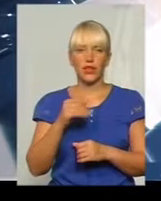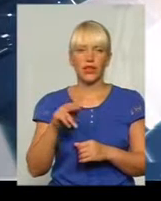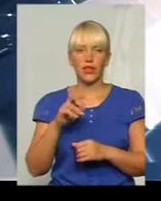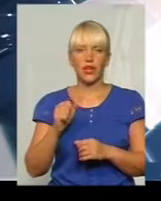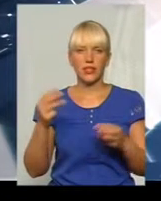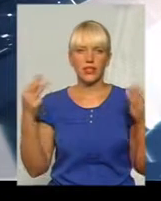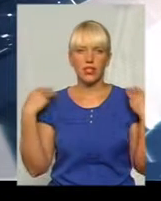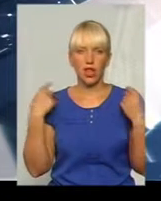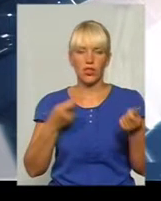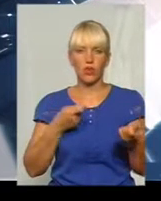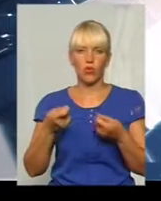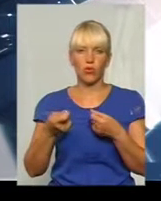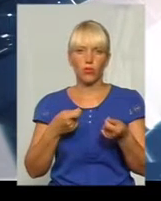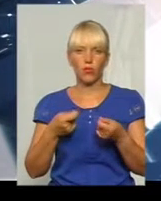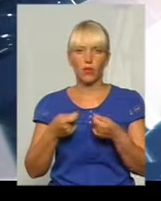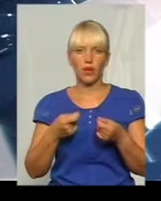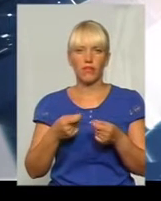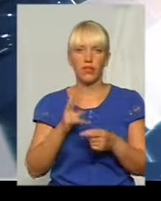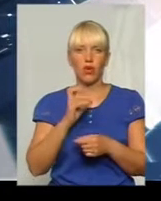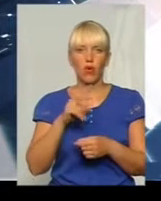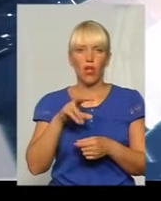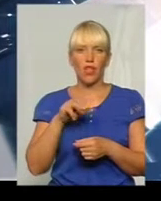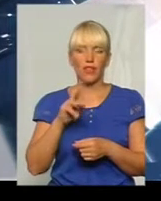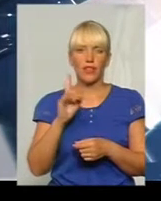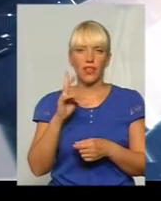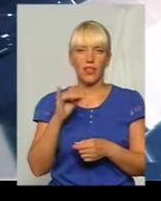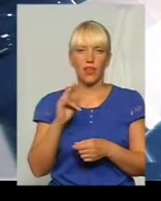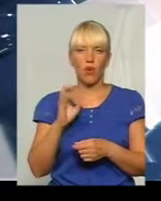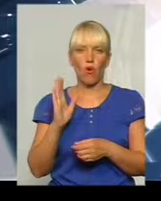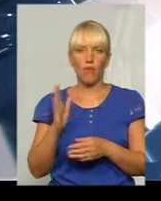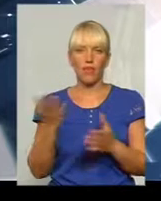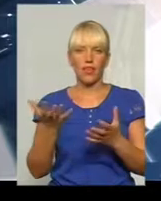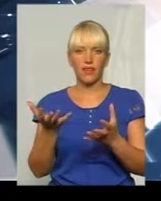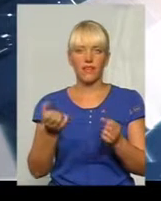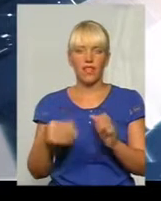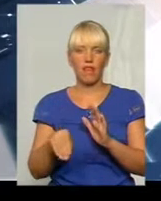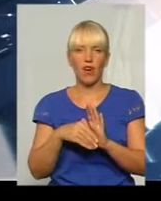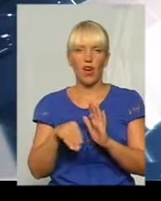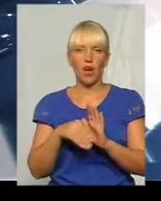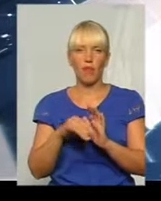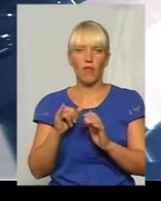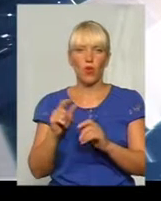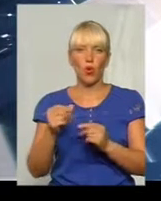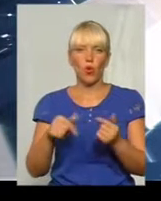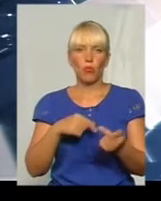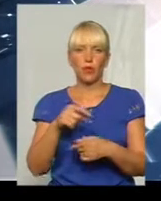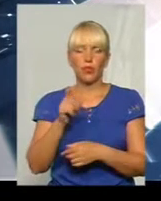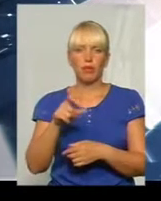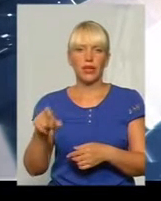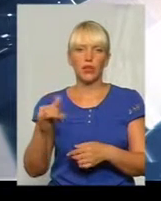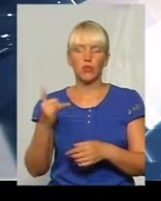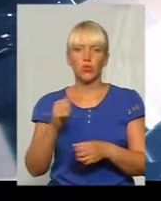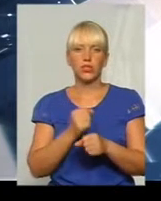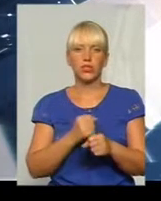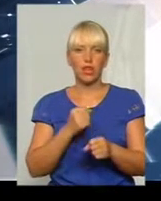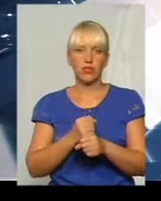начальник управління частинись корупцією властанкових корупцією, який вявив Хабар, ввозвиряли секрію, і ввозвіяли си, чині,